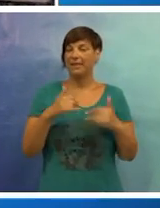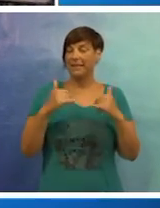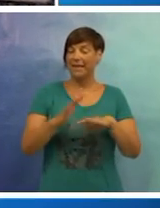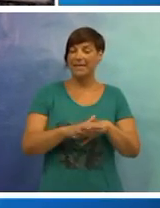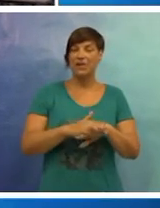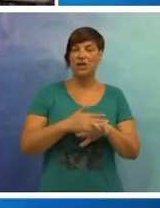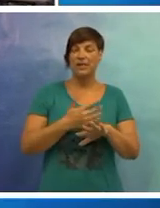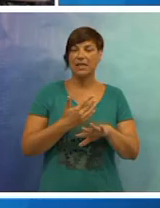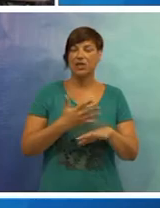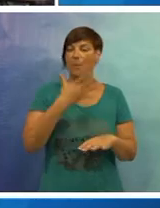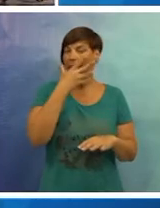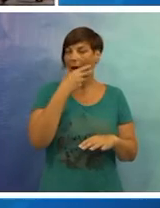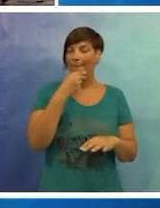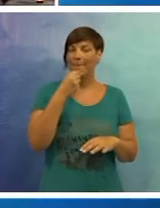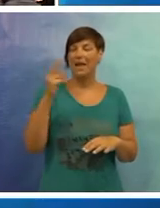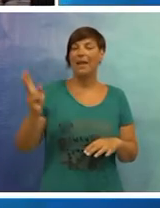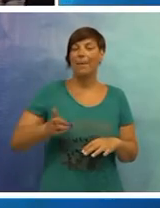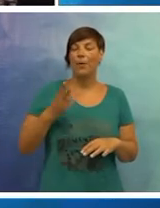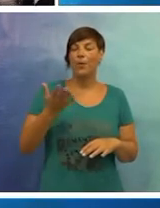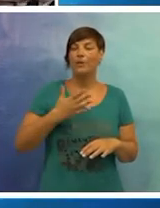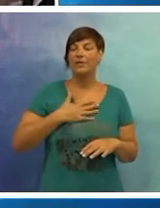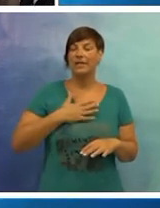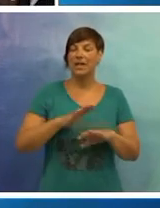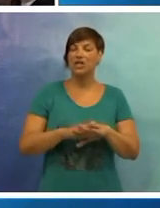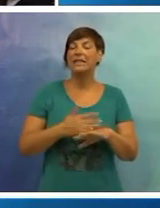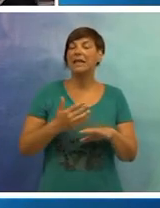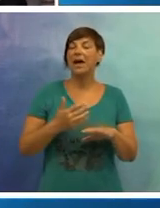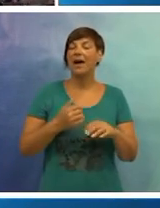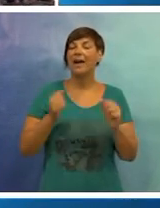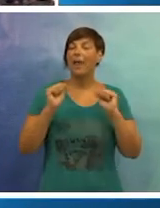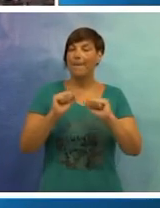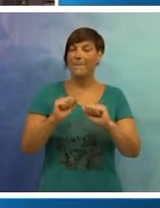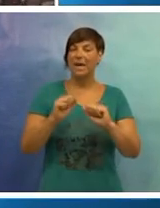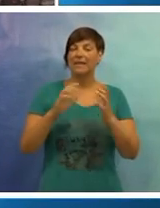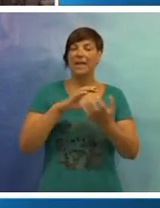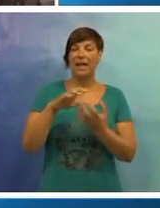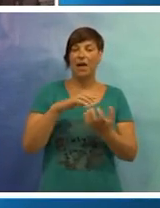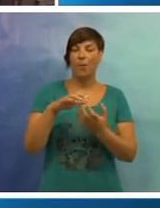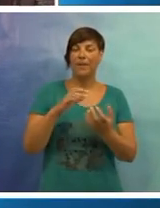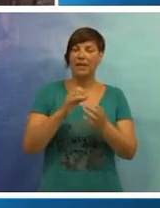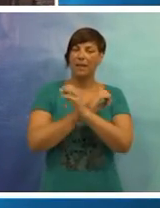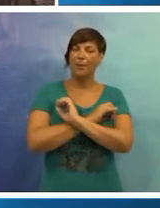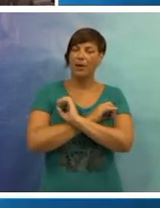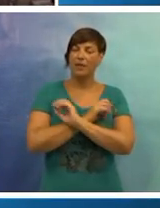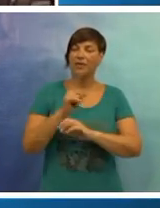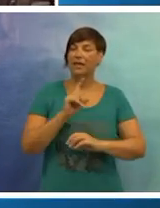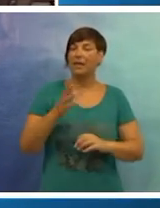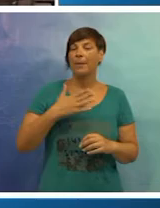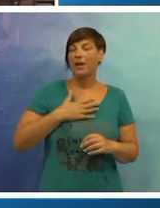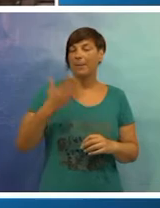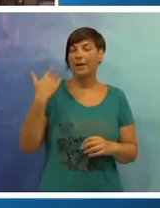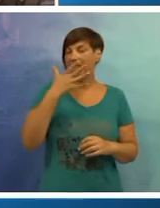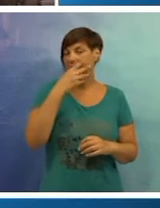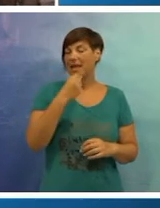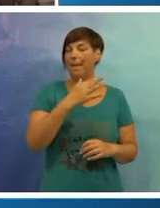poseban način danas osjećamo. Prekrosno, ponosno, na naše droge, branitelji, na naše obitelji poginuli, da nije